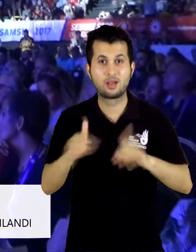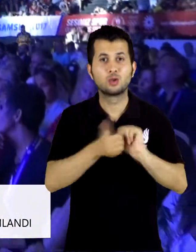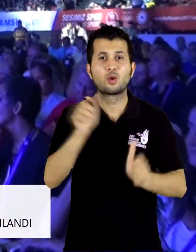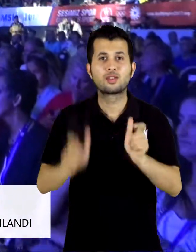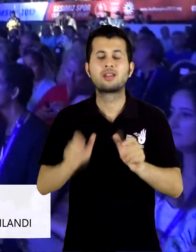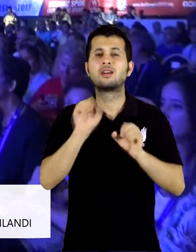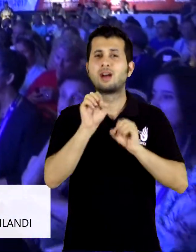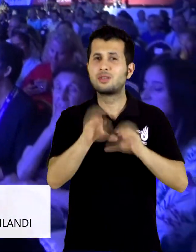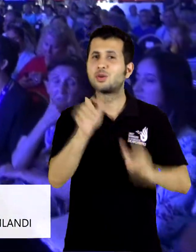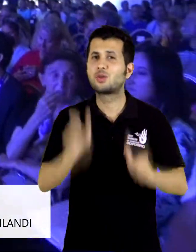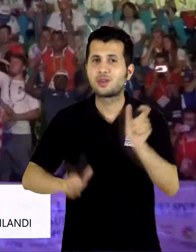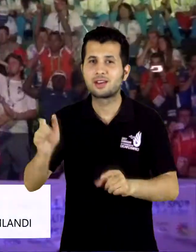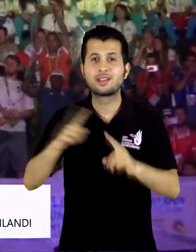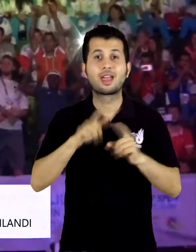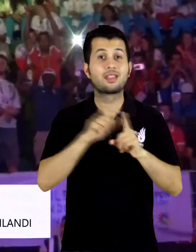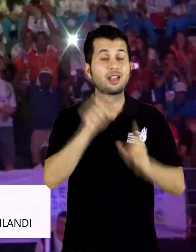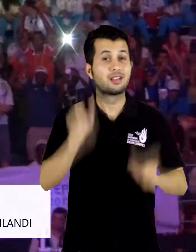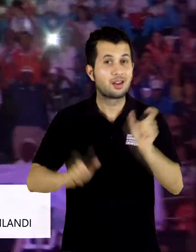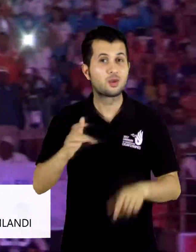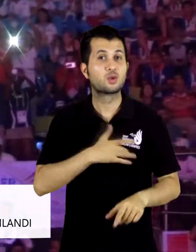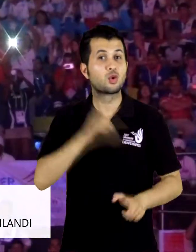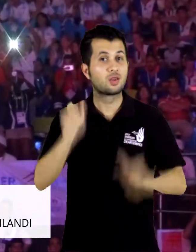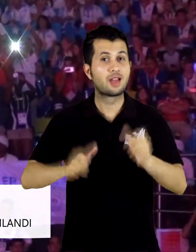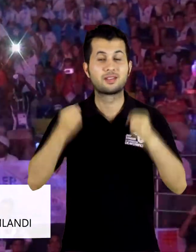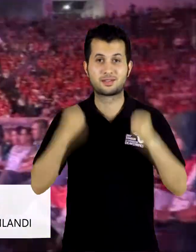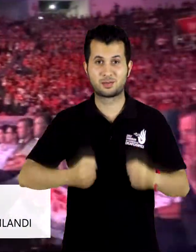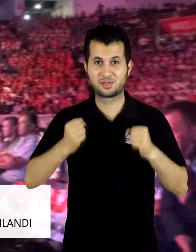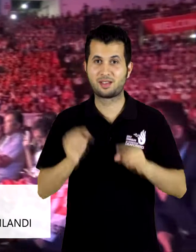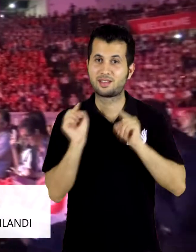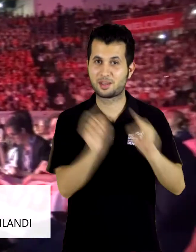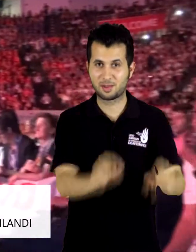antrenörler, teknik delegeler ve gönüllüler tribünlerden takip etti.